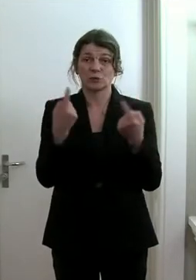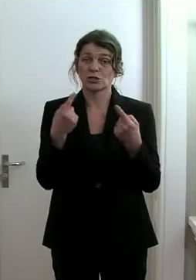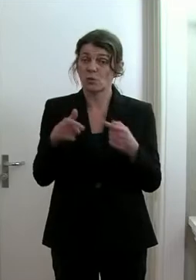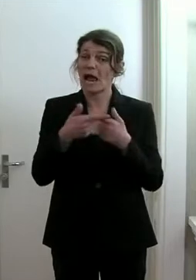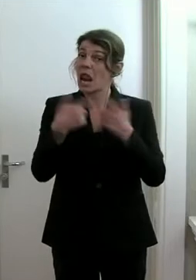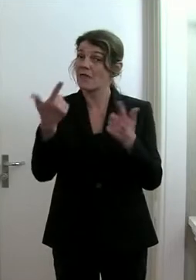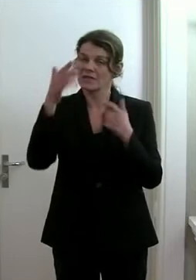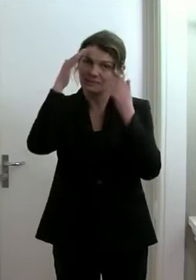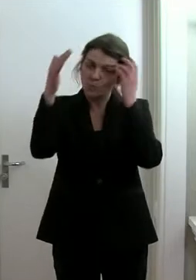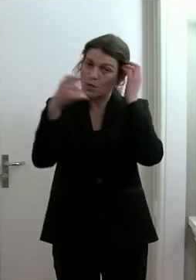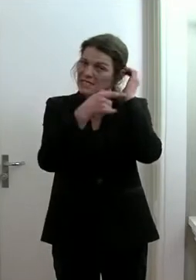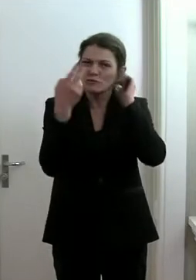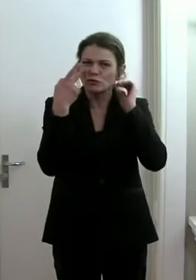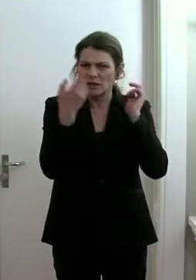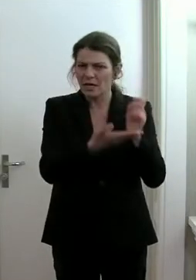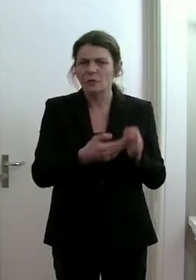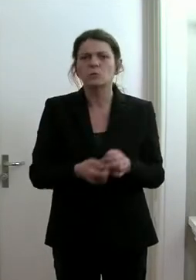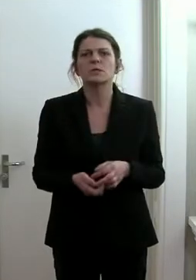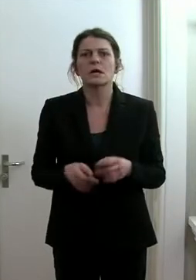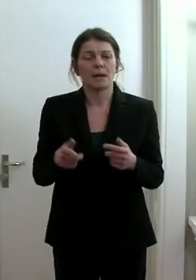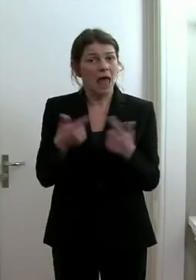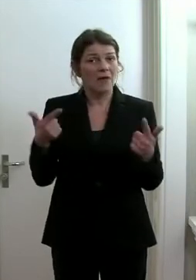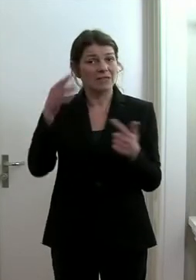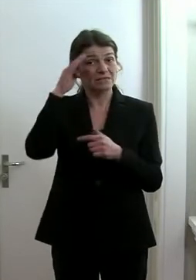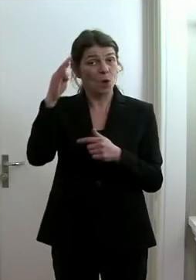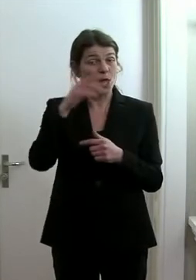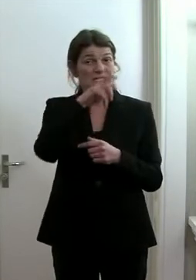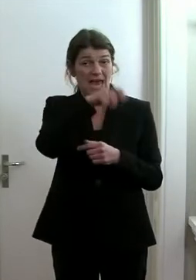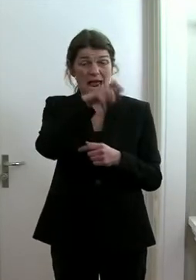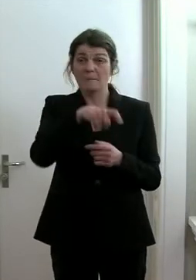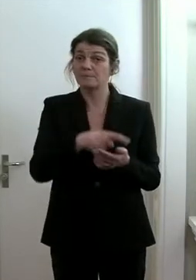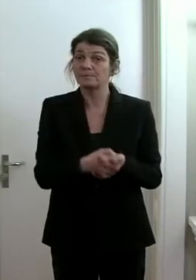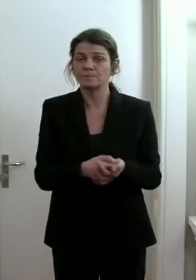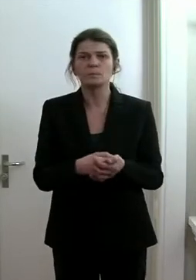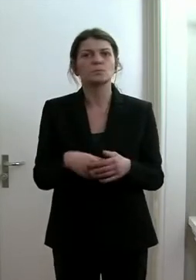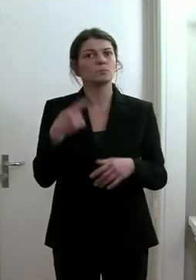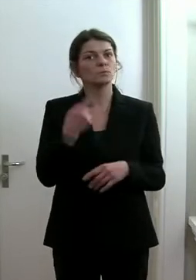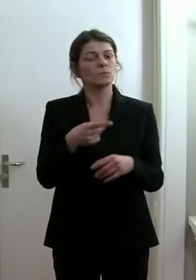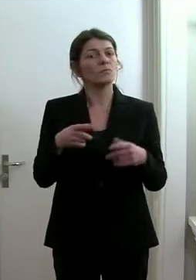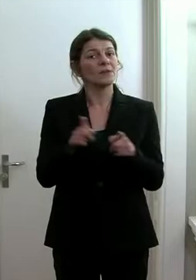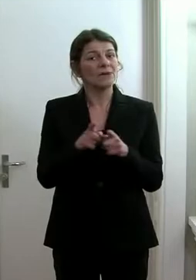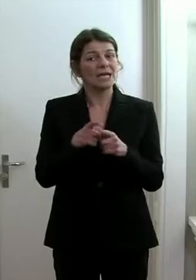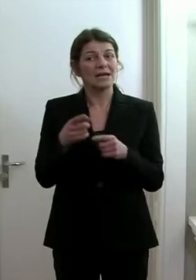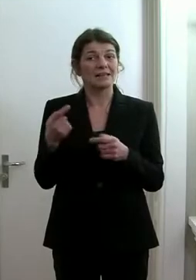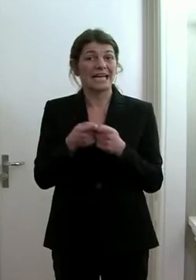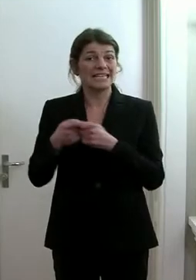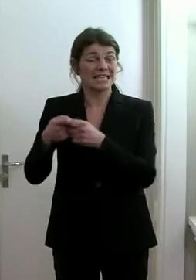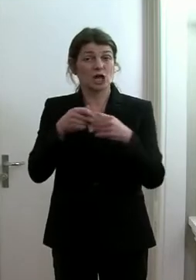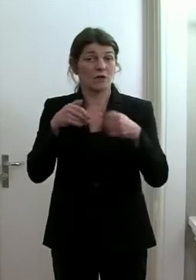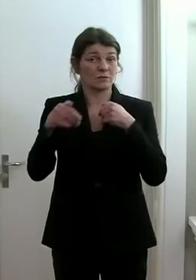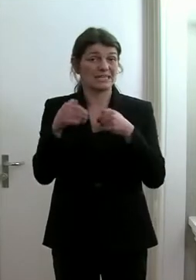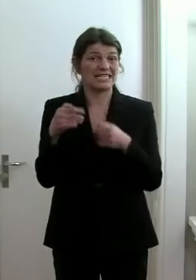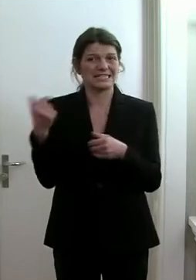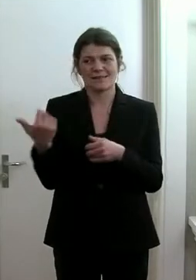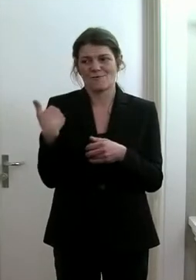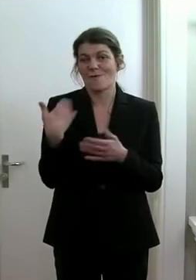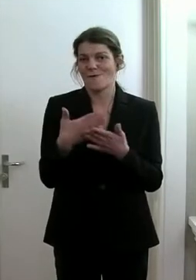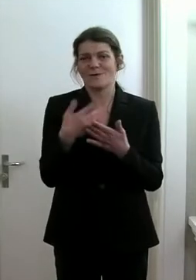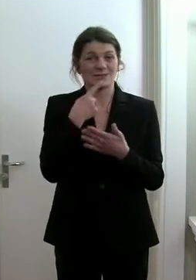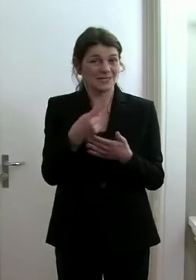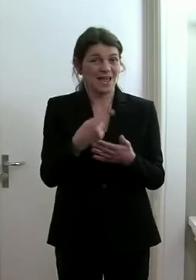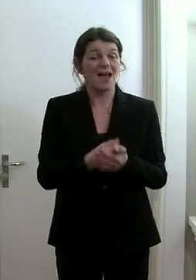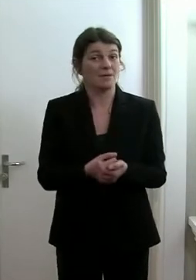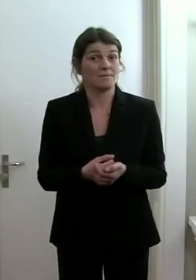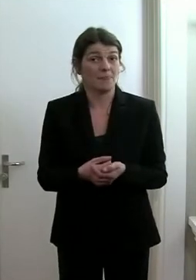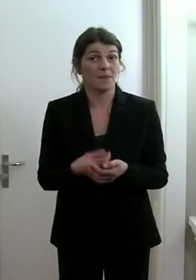Landespolizei geben. Bei der Landespolizei handelt es sich, wie der Gesellschaftsminister ebenfalls schon ausgeführt